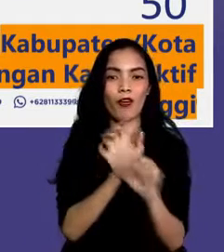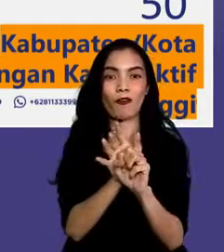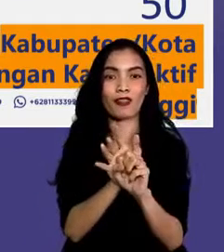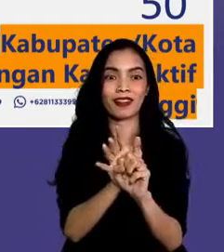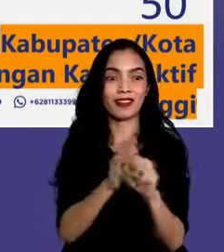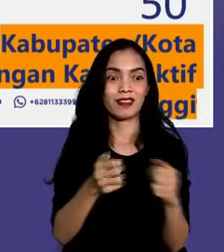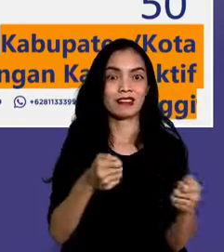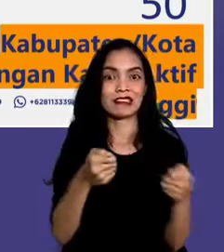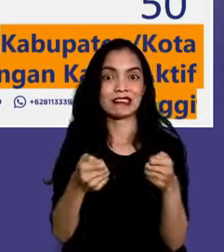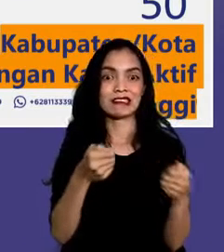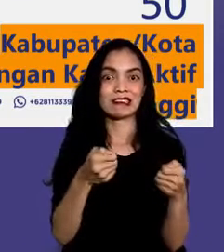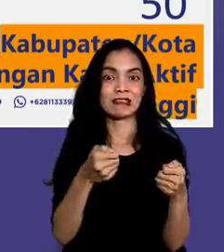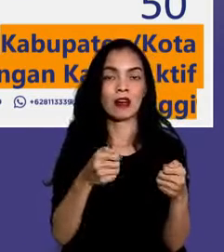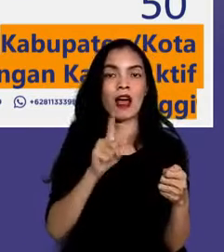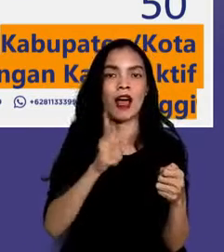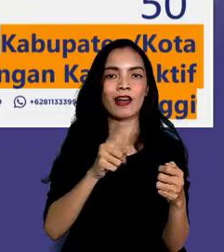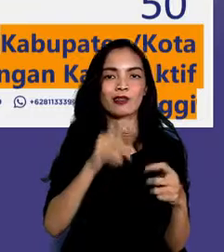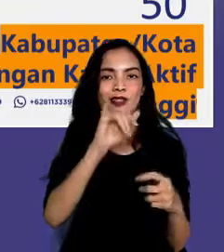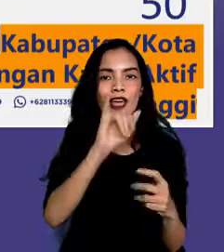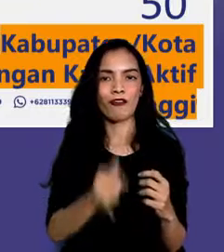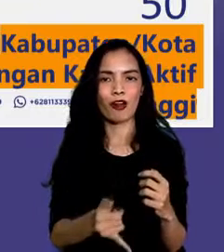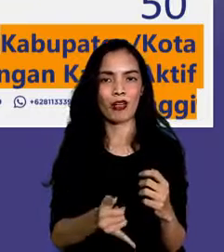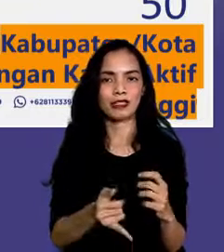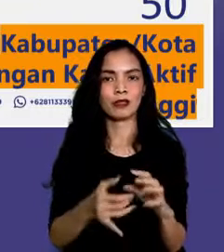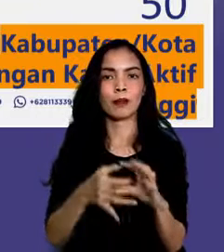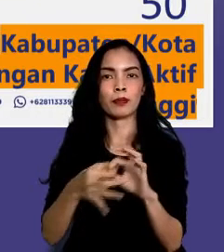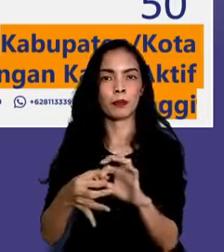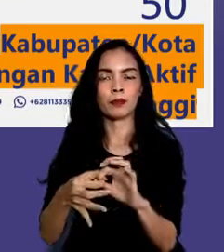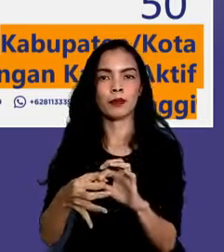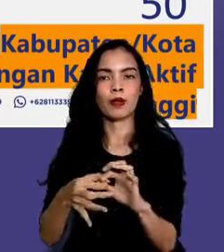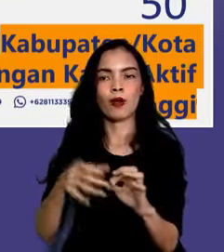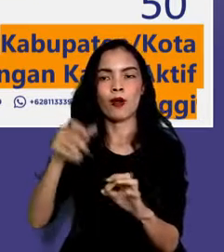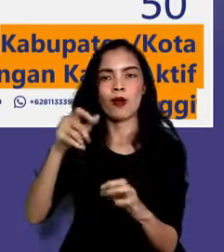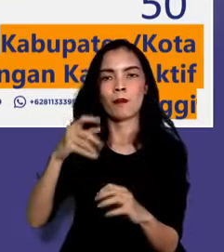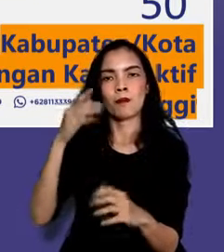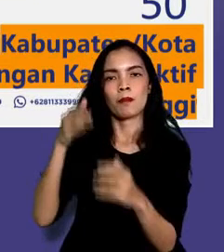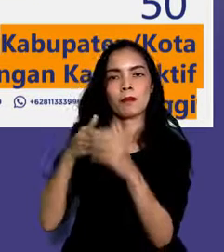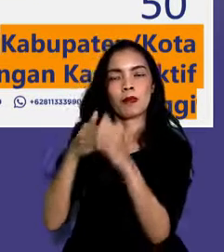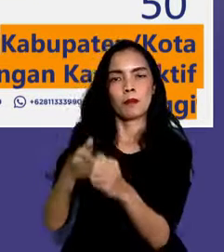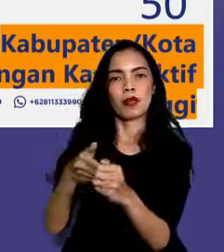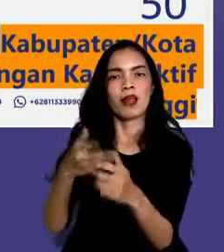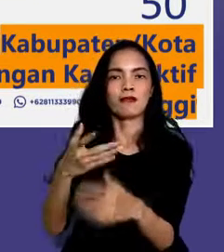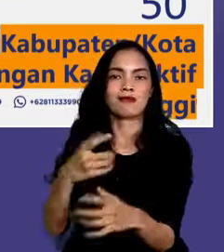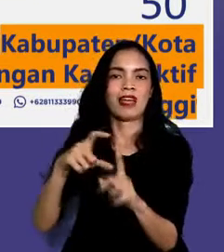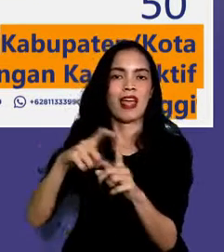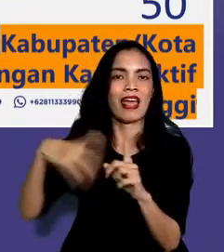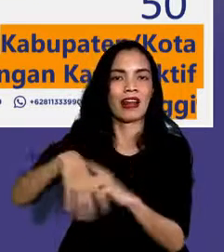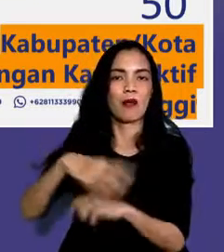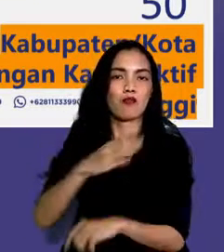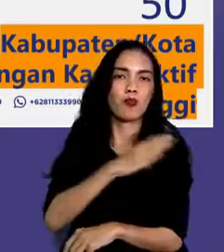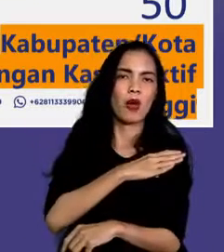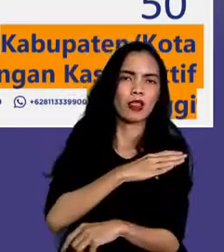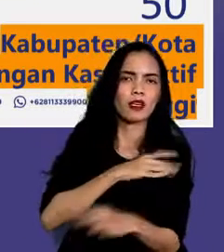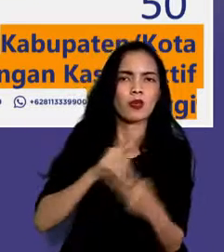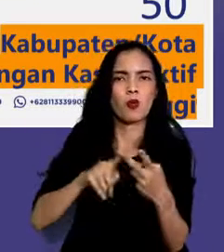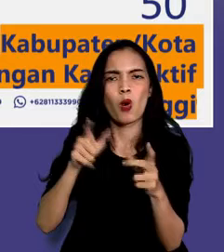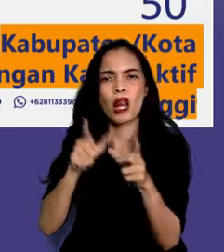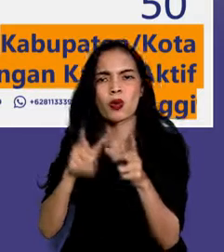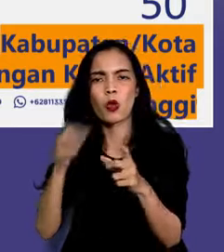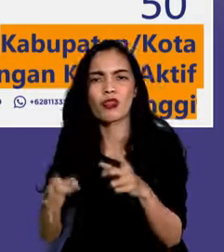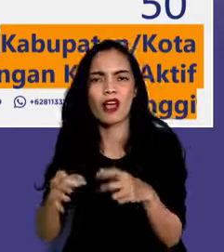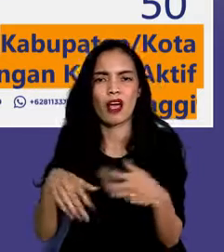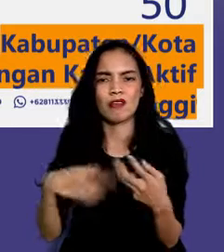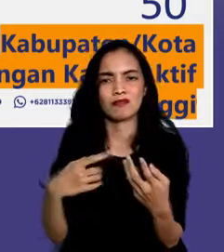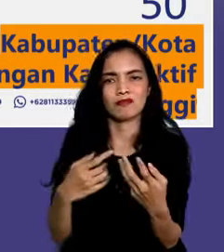-19 di kabupaten kota tersebut bersama dengan bupati atau wali kota dan perangkat daerah lainnya yang terkait. Yang